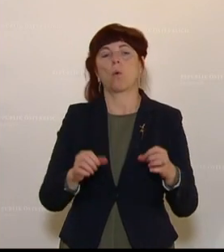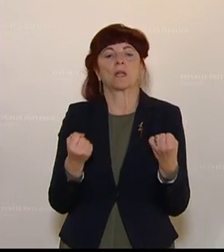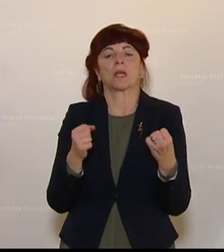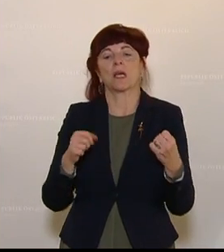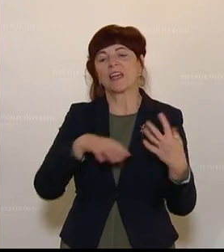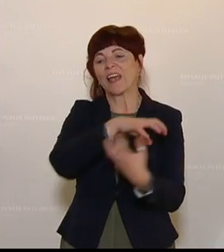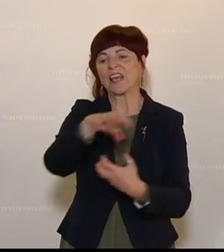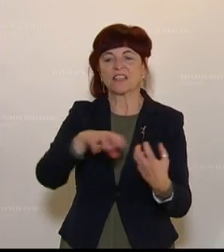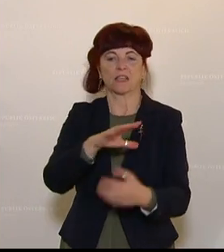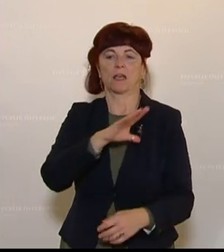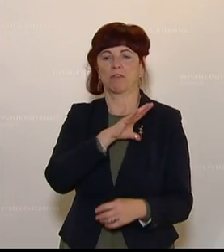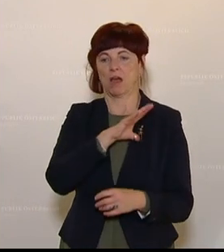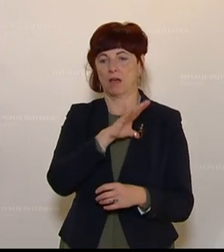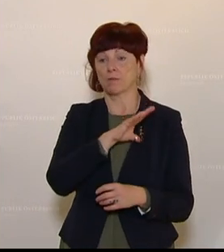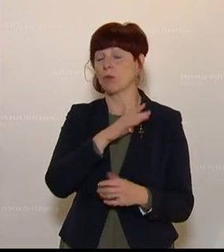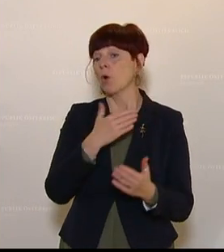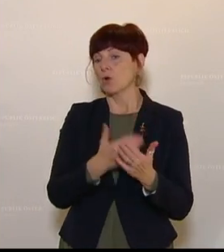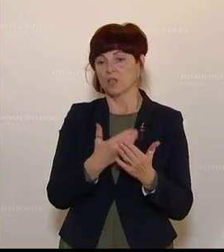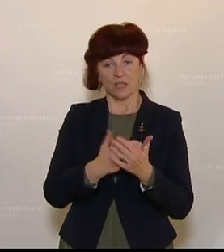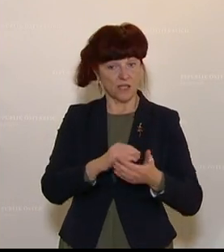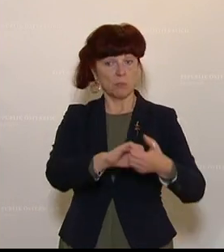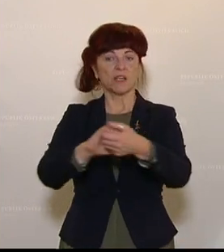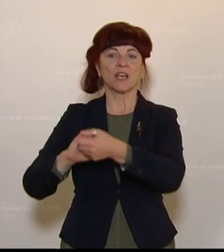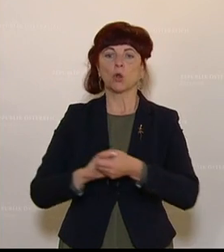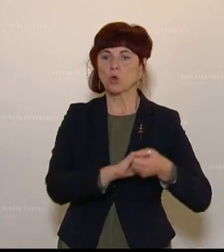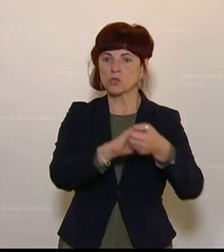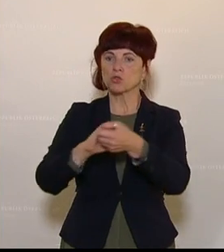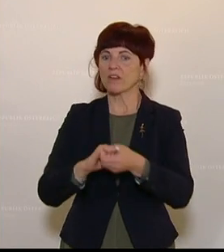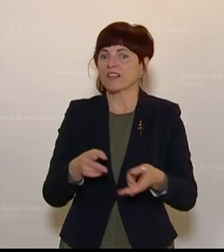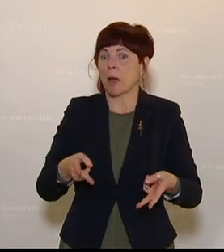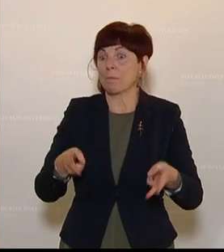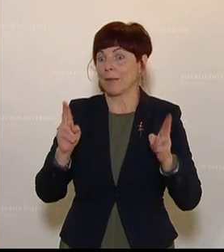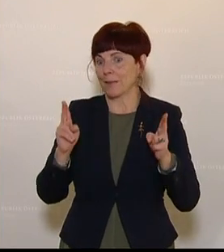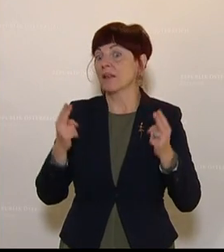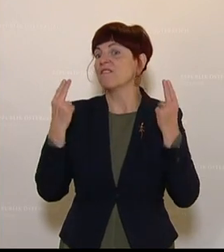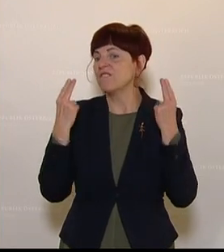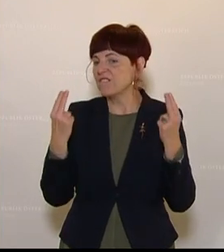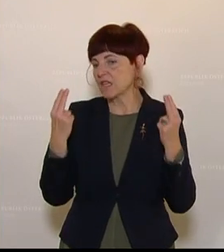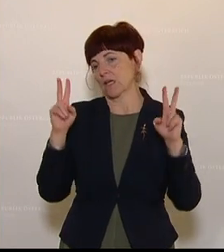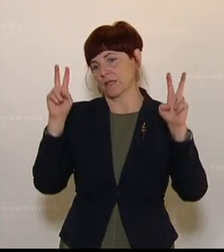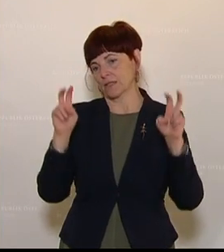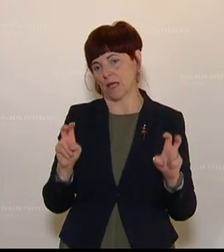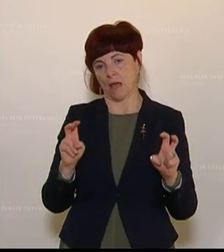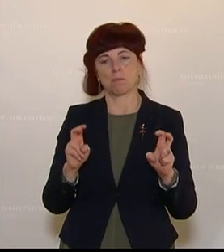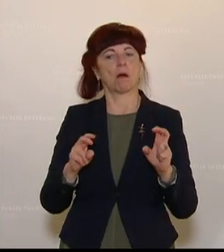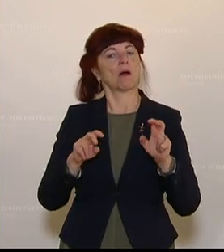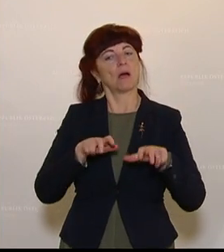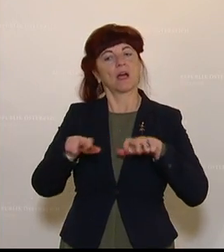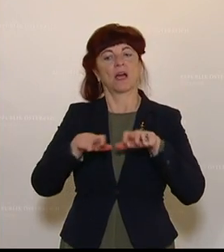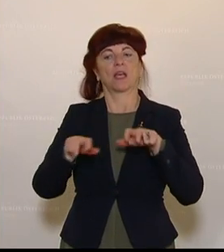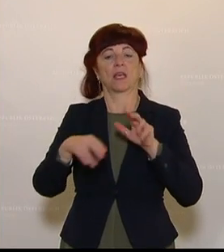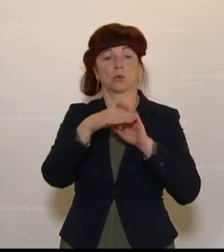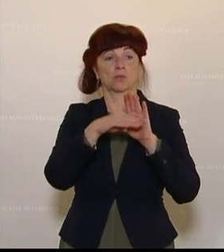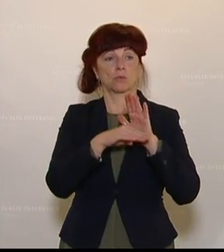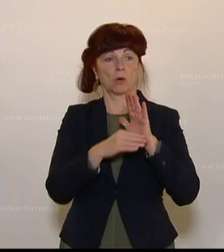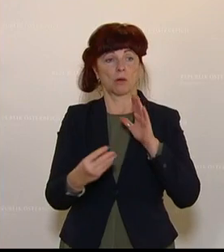Genossenschaften, auch wirklich ein großer Schwerpunkt im Regierungsprogramm. Die Rede war